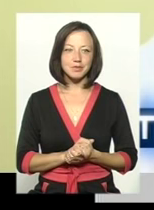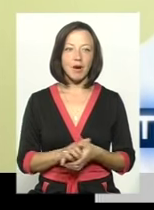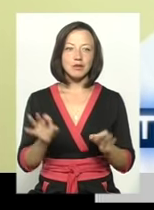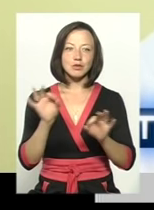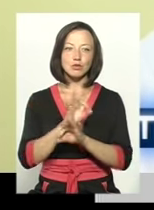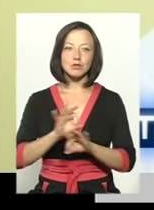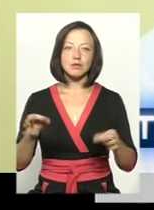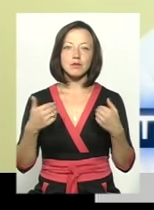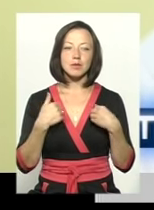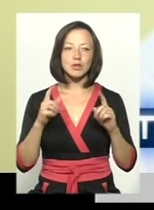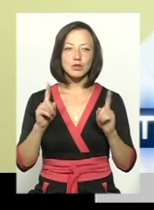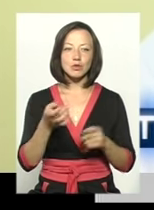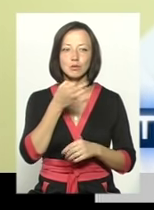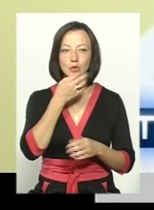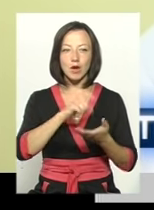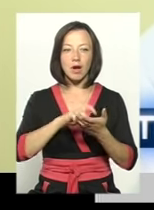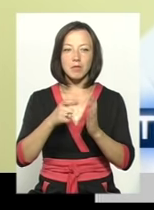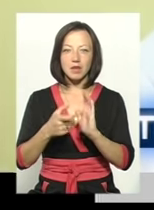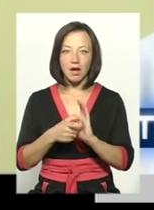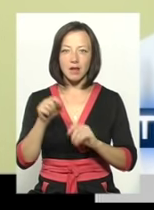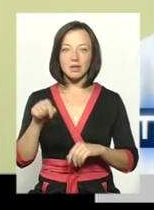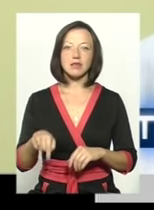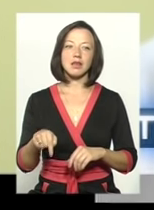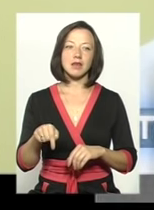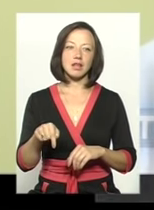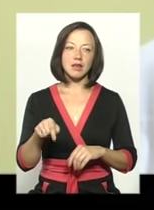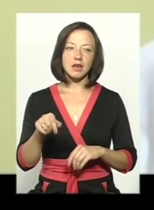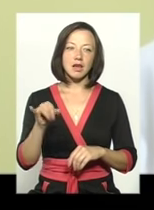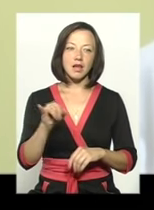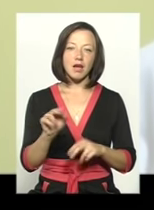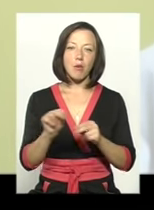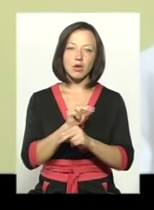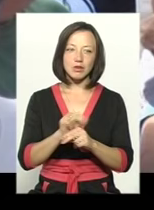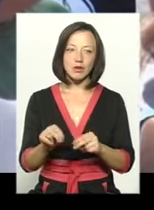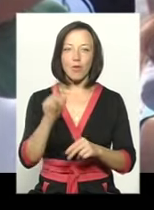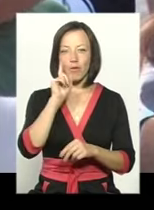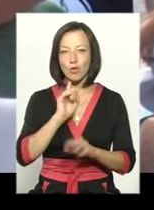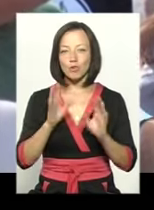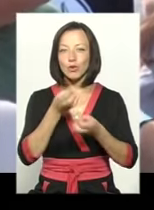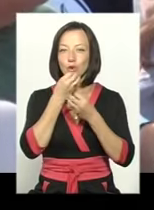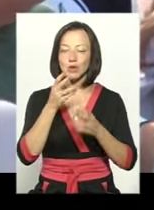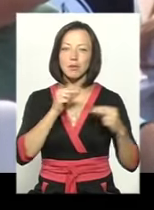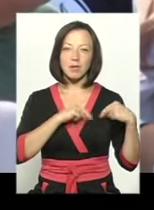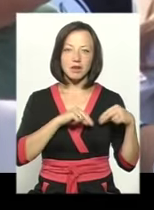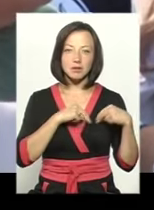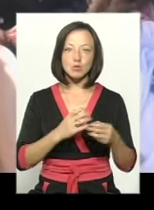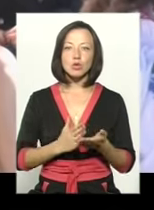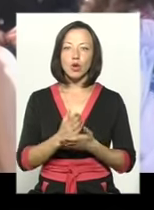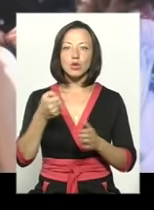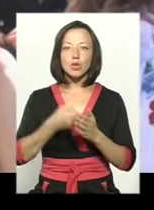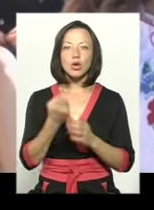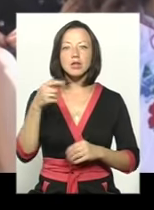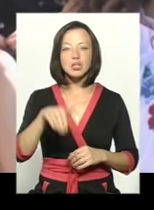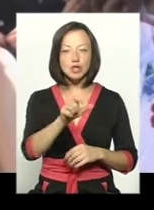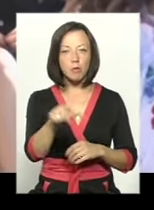сподобалися кімнати, амбулаторії. Де комфорт, будуть гідна праця. В амбулаторії обслуговуватимуть до тисячі